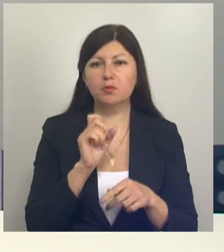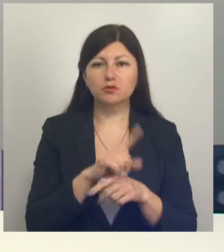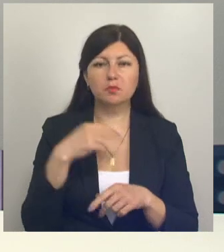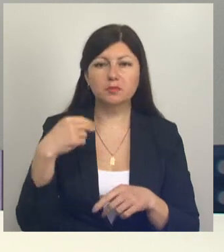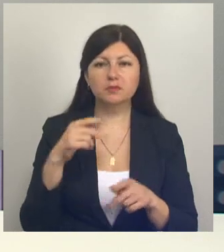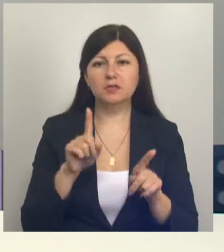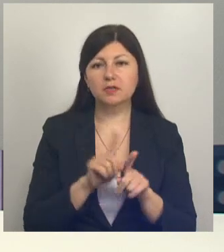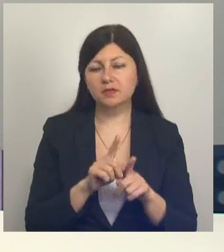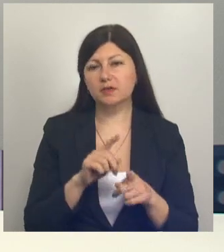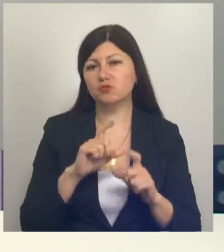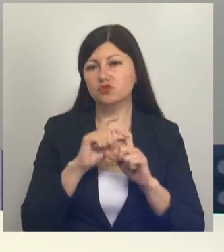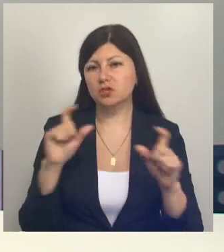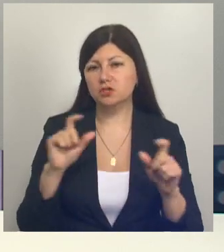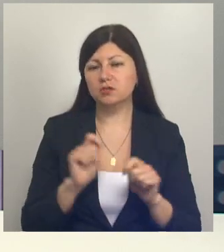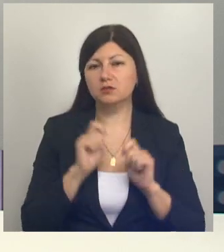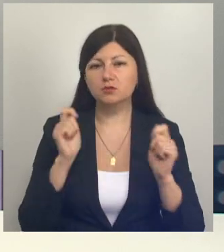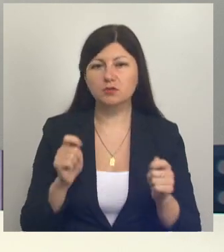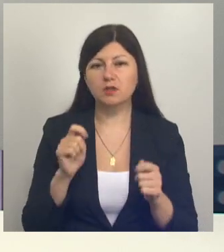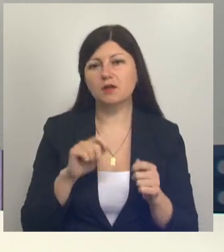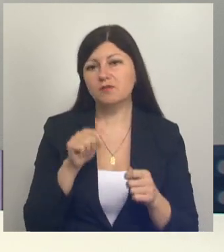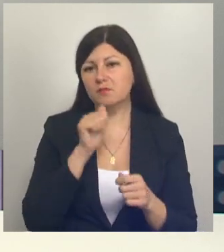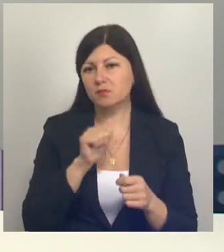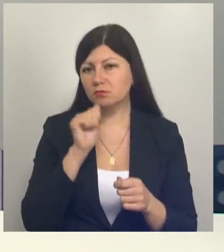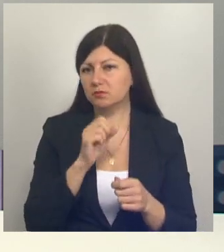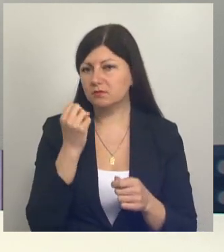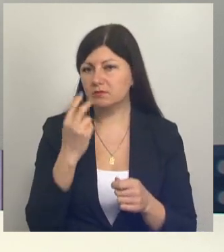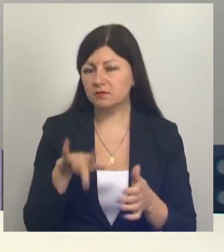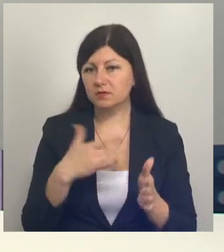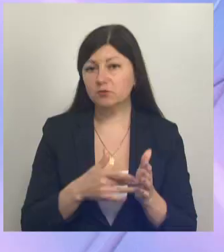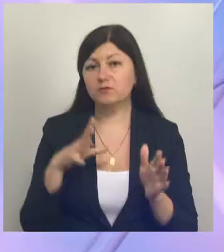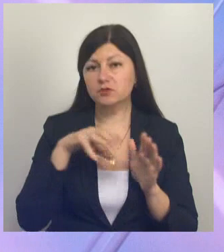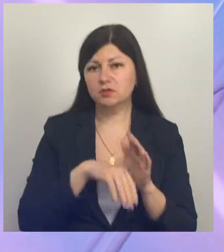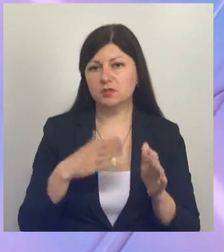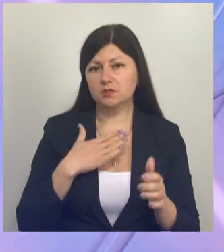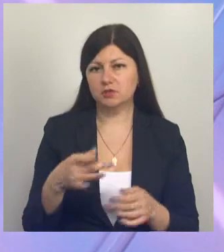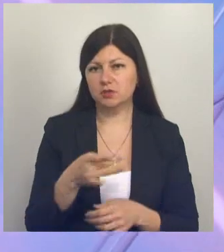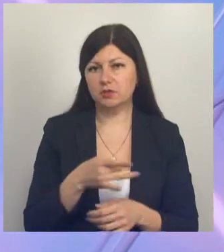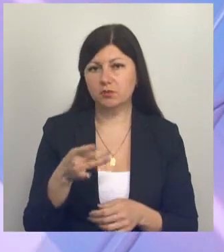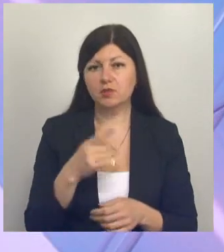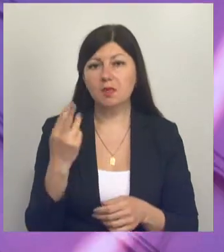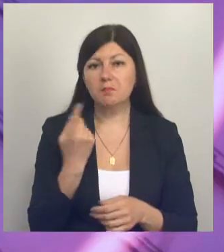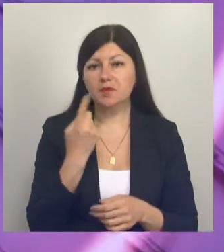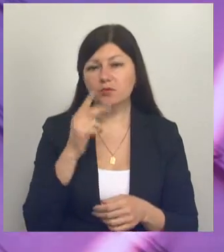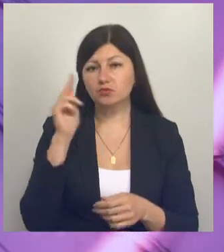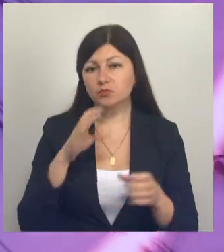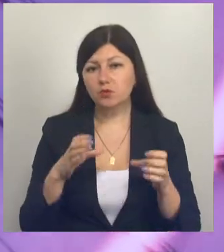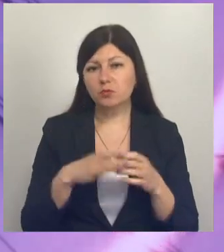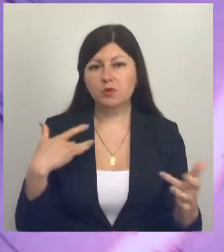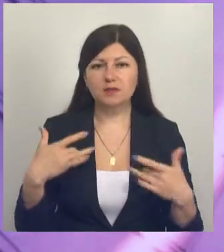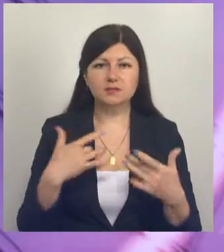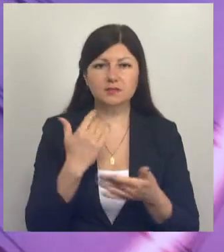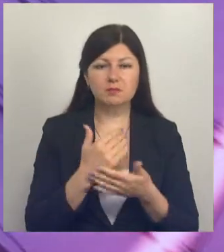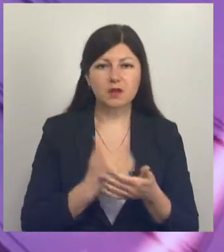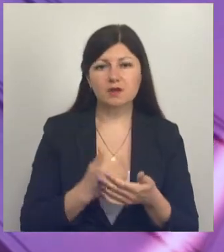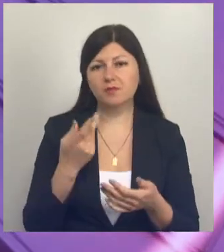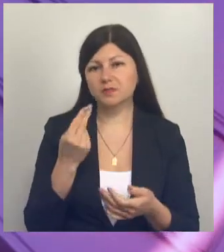такие учреждения создали в 12 пилотных субъектах страны. В их числе и наш регион. Для первых учебных групп концертная программа